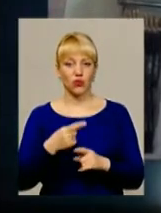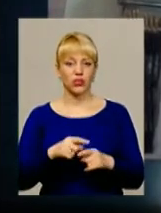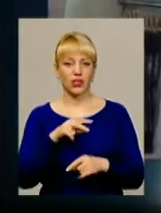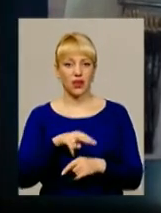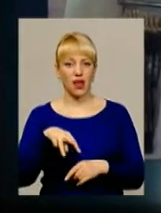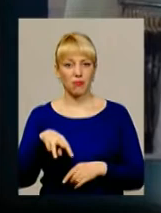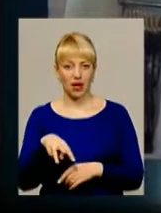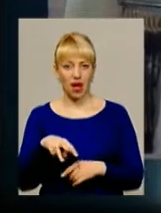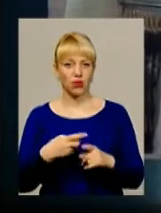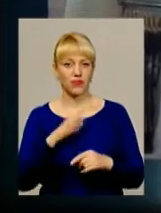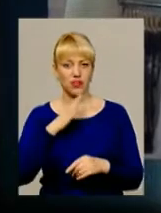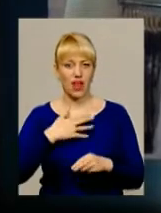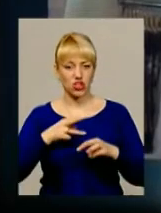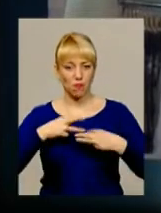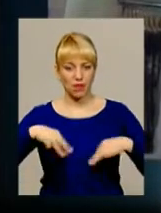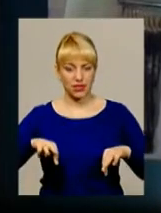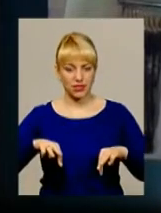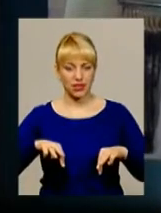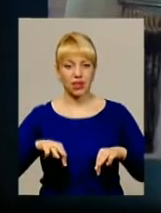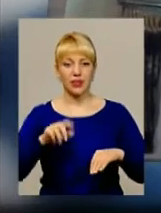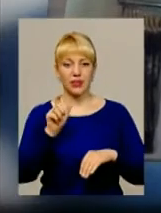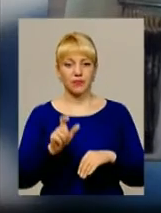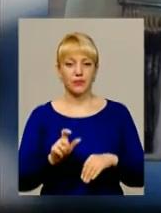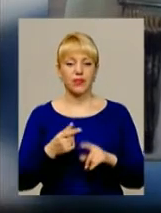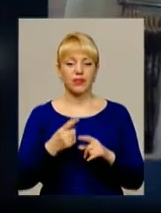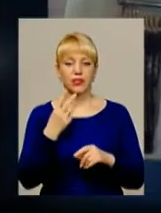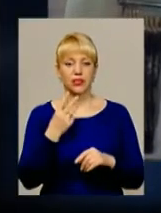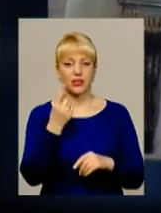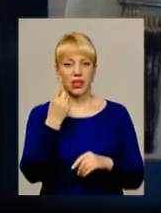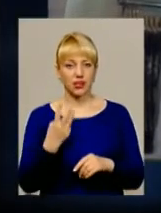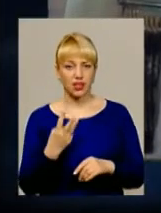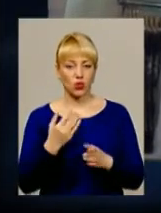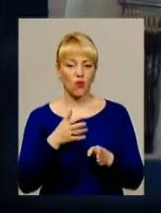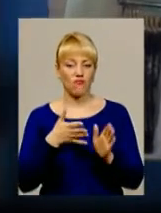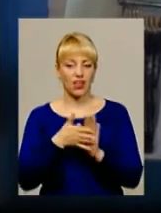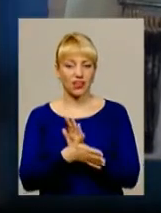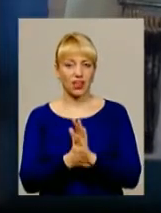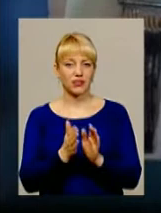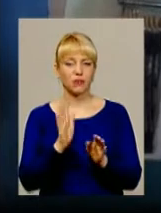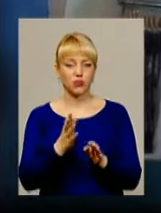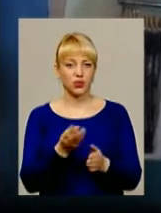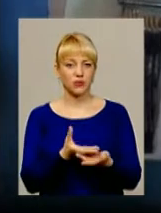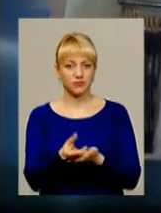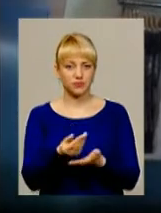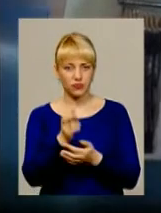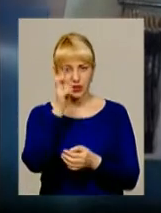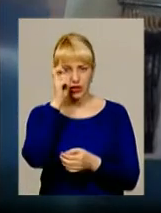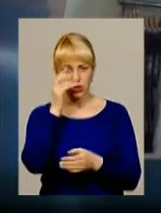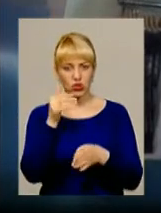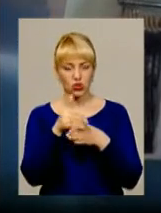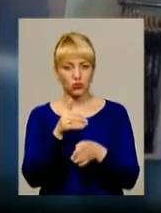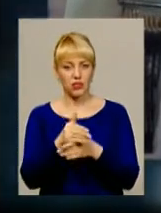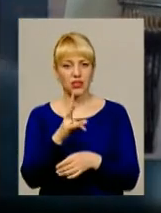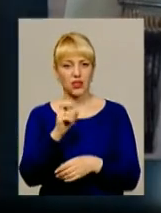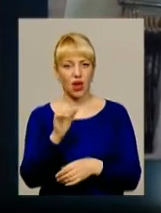Михайловна, наш міністр, третину витрат покриває бюджет. державна субвенція на